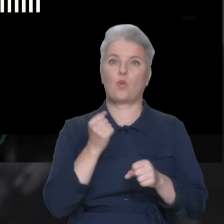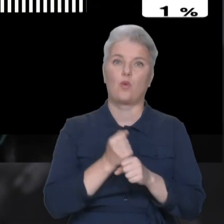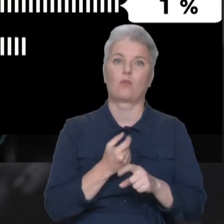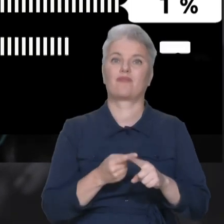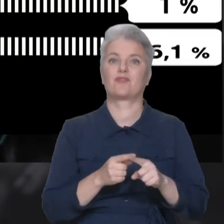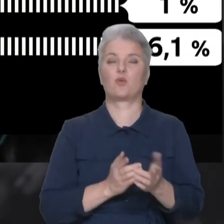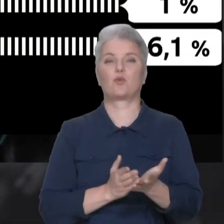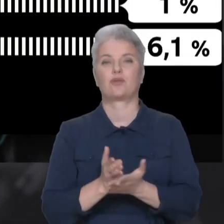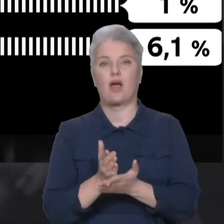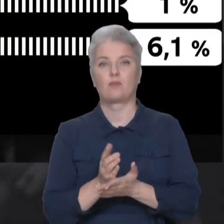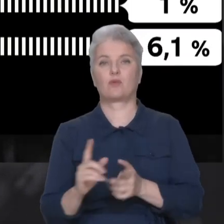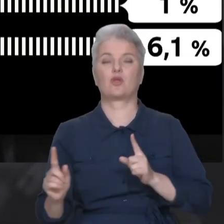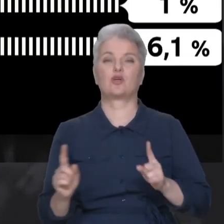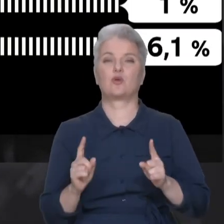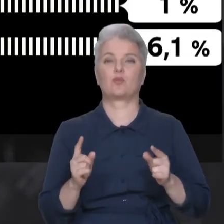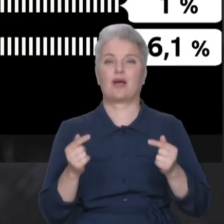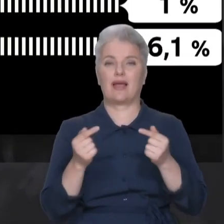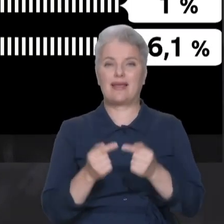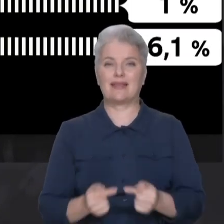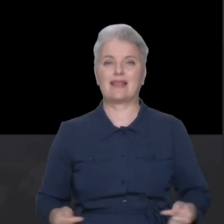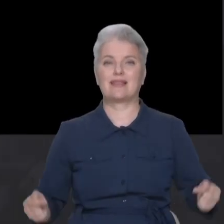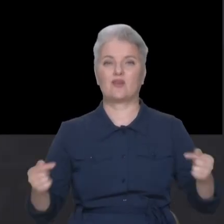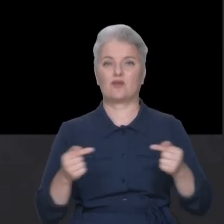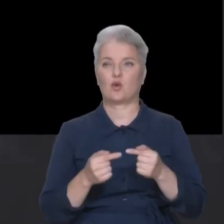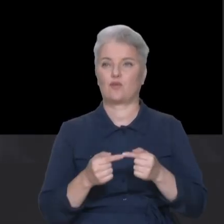напрямку, для того, щоб якось ідентифікувати?